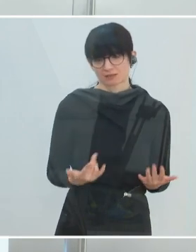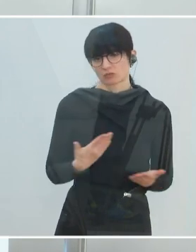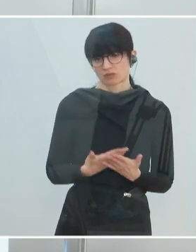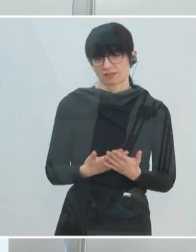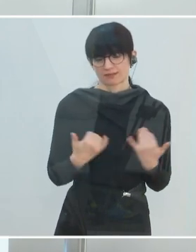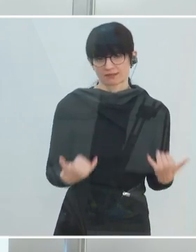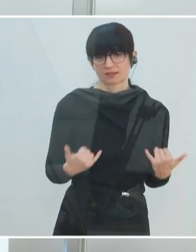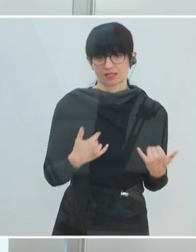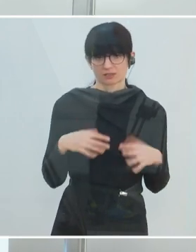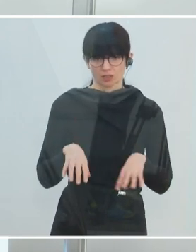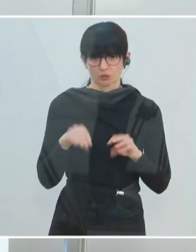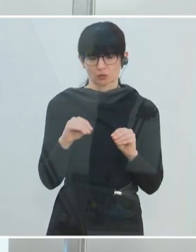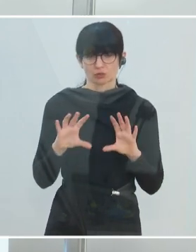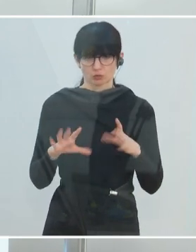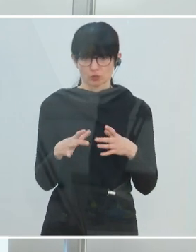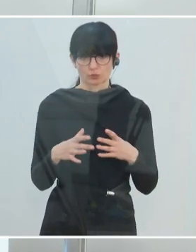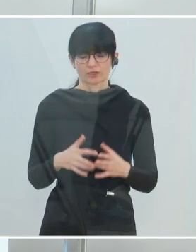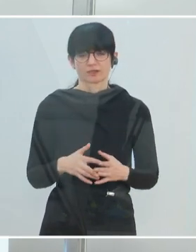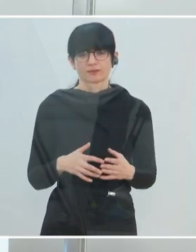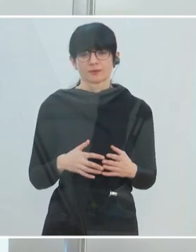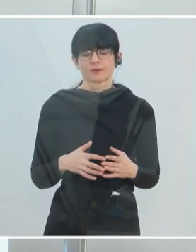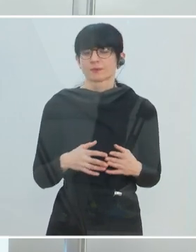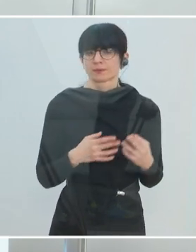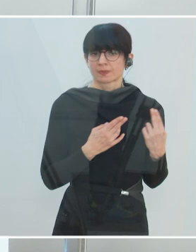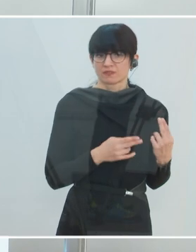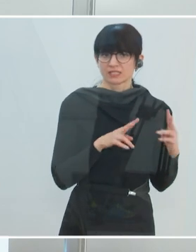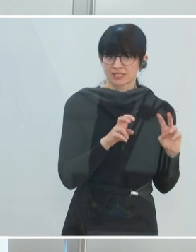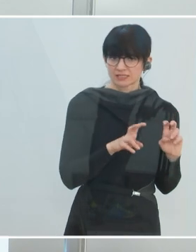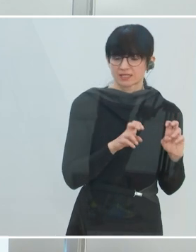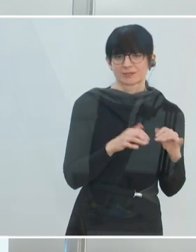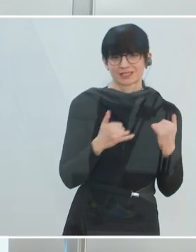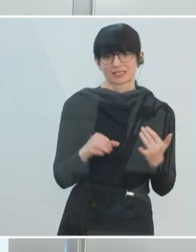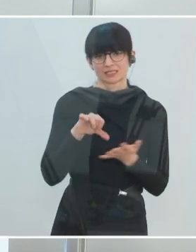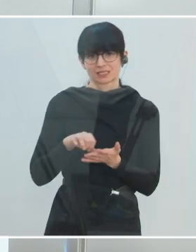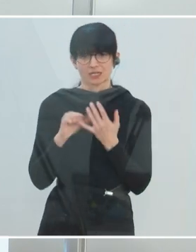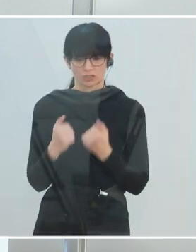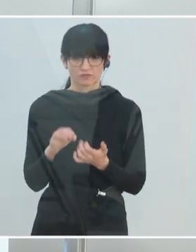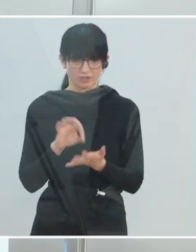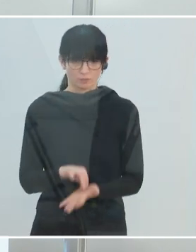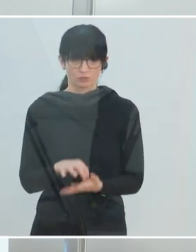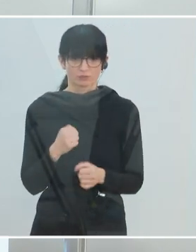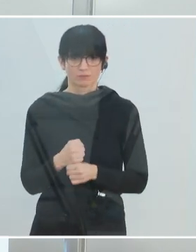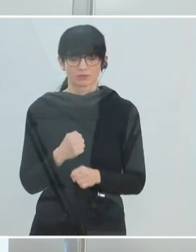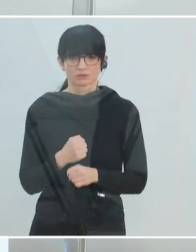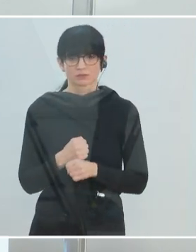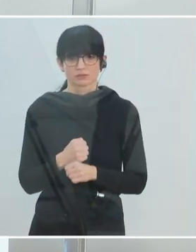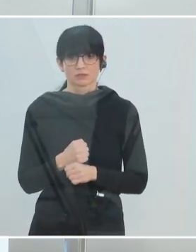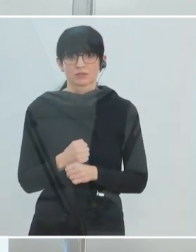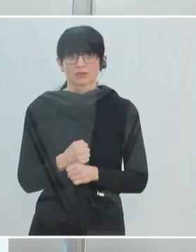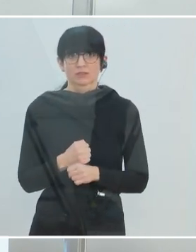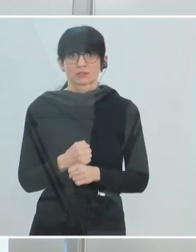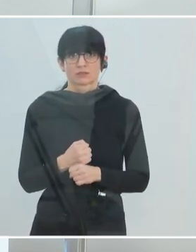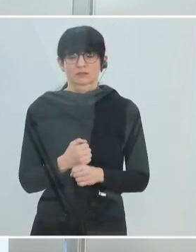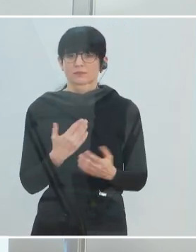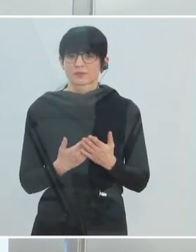Situation. Und deswegen wollen wir aus einem wichtigen Thema einen zentralen Schwerpunkt machen in dieser Situation, um